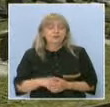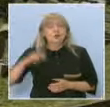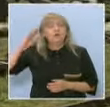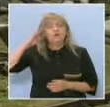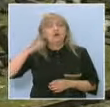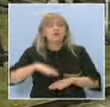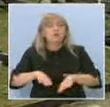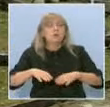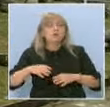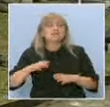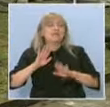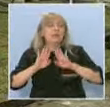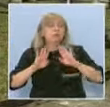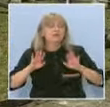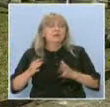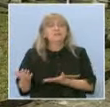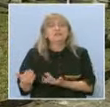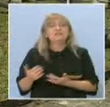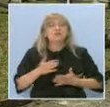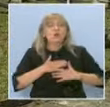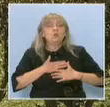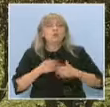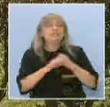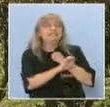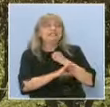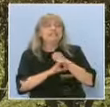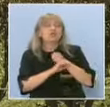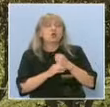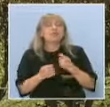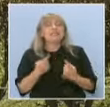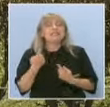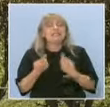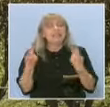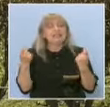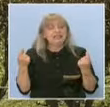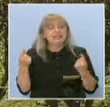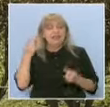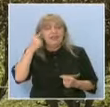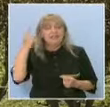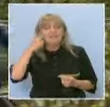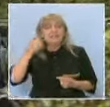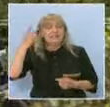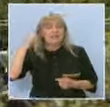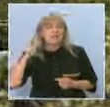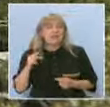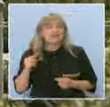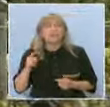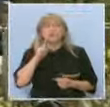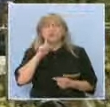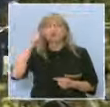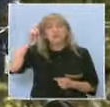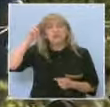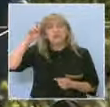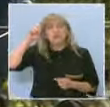Войноморският музей редовно предизвиква любителите на историята и на забавните игри. В деня на кадетите момчета и момичета идват много преди